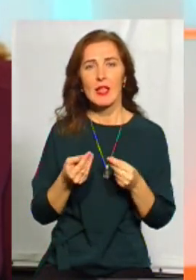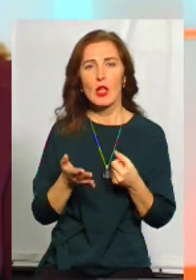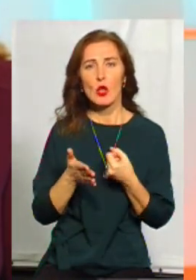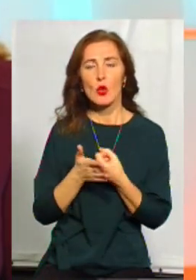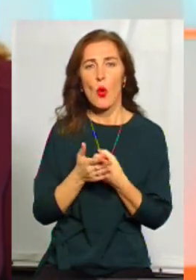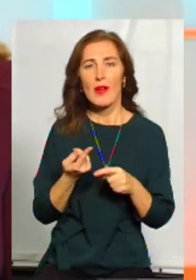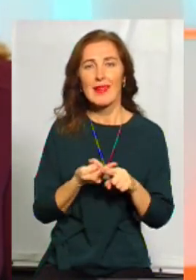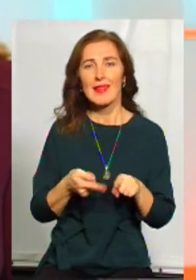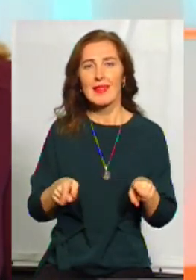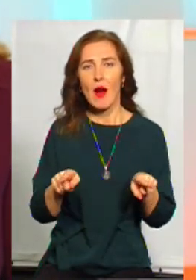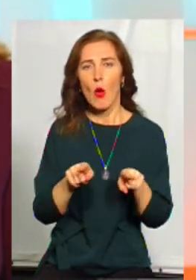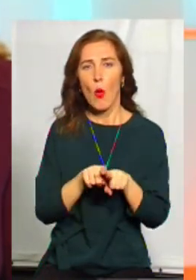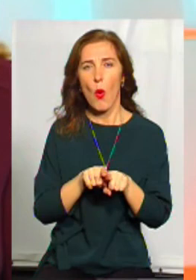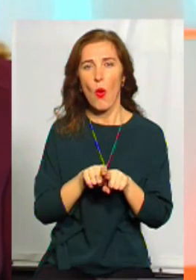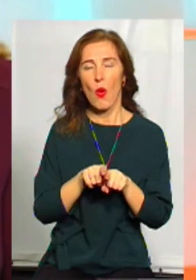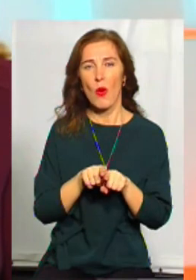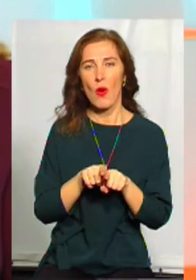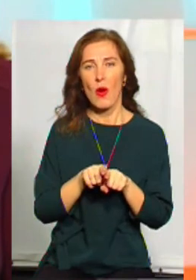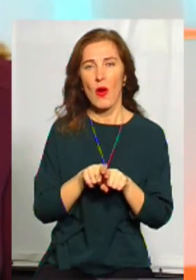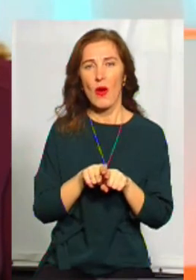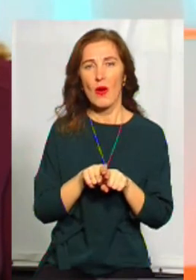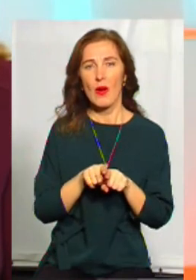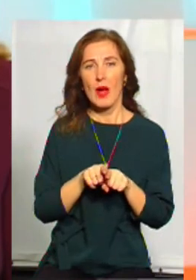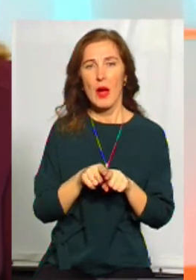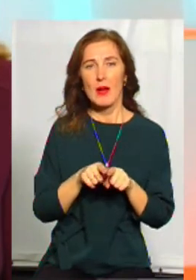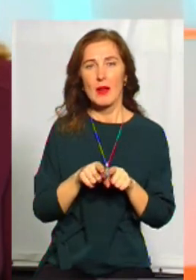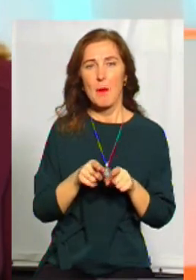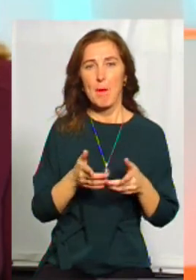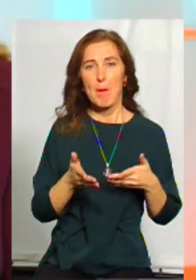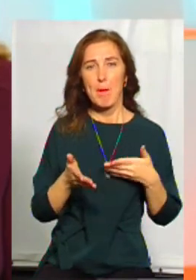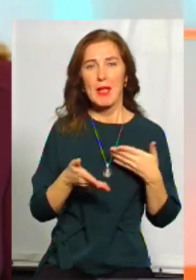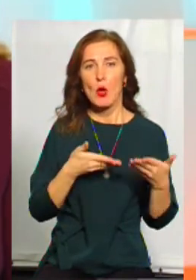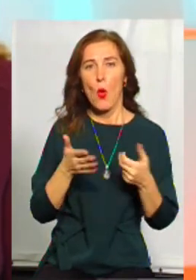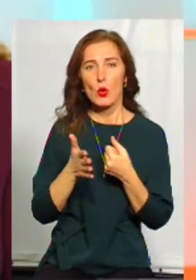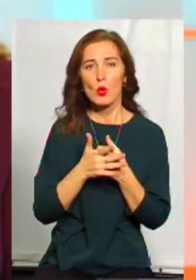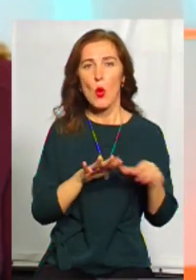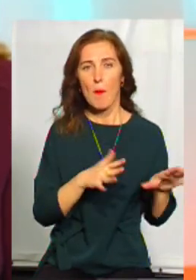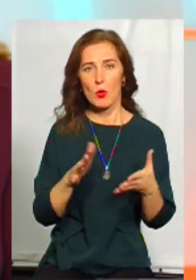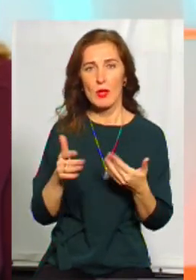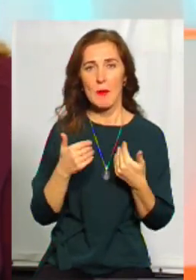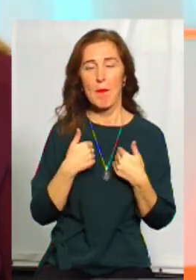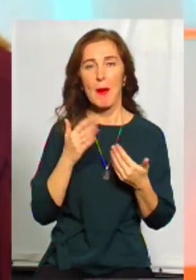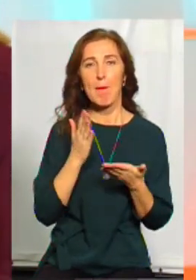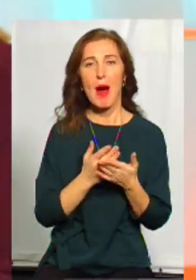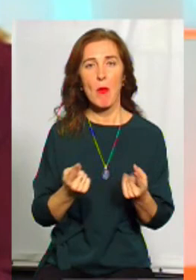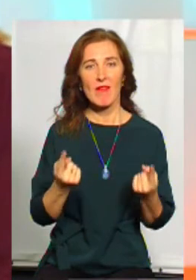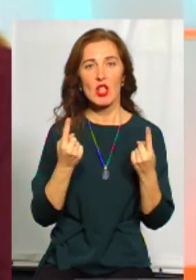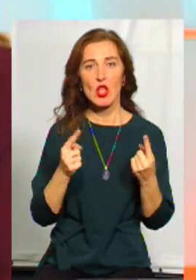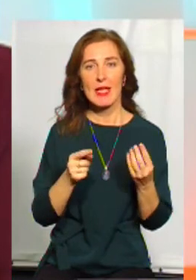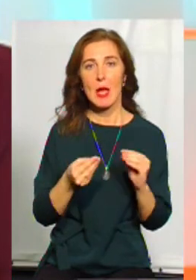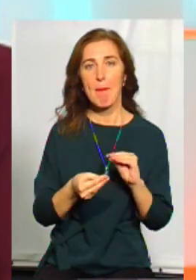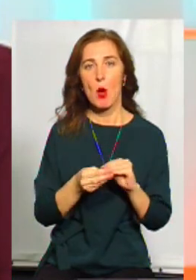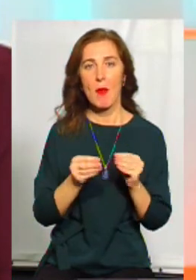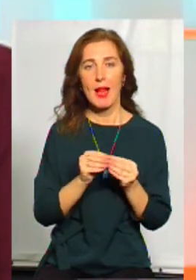підходу до подібних подій. Ні. Ми маємо величезні проблеми на